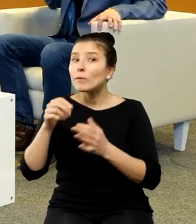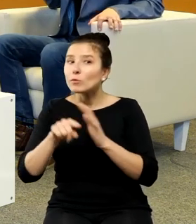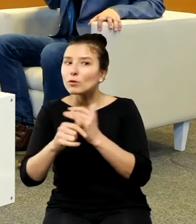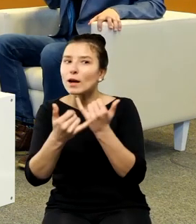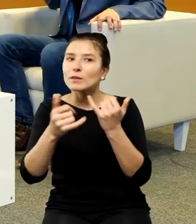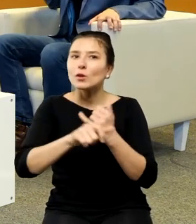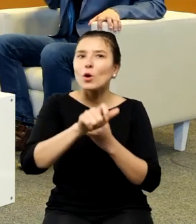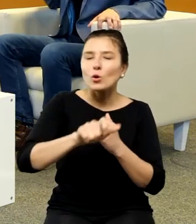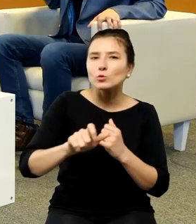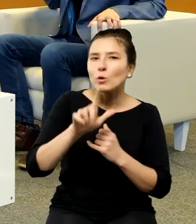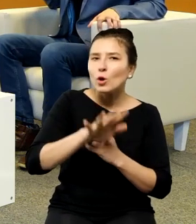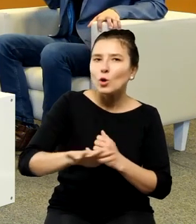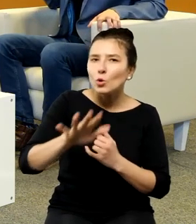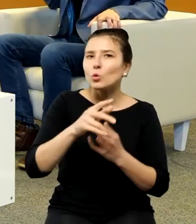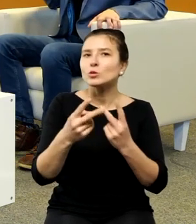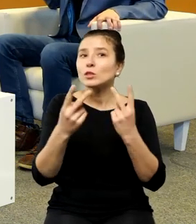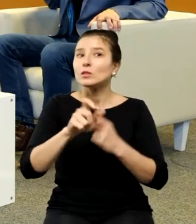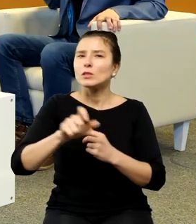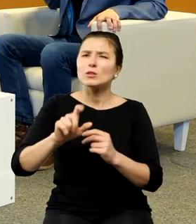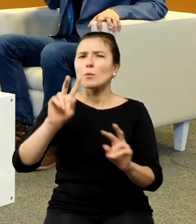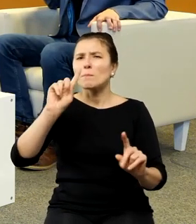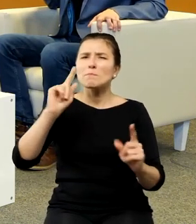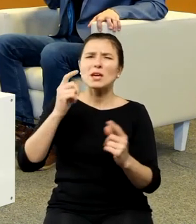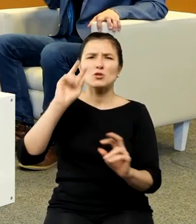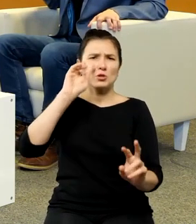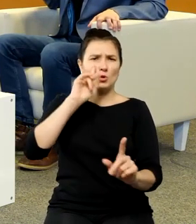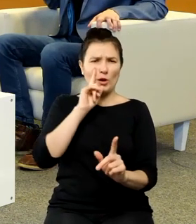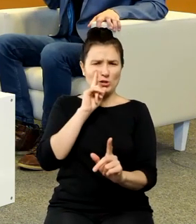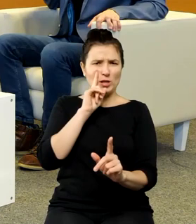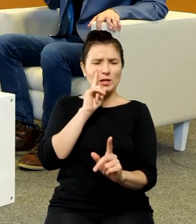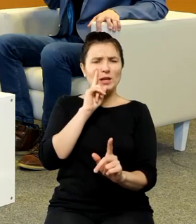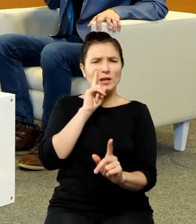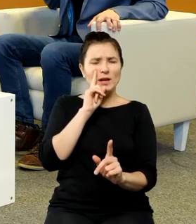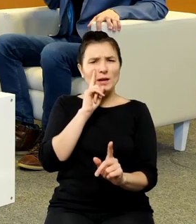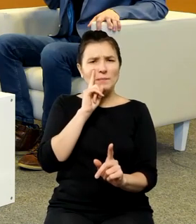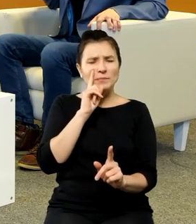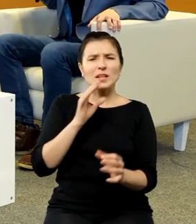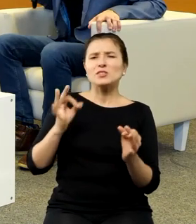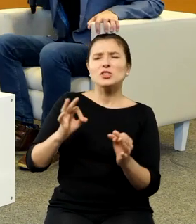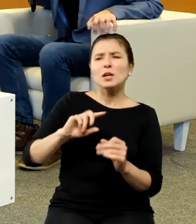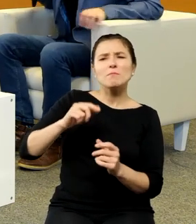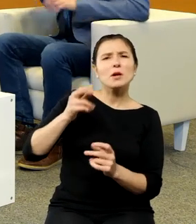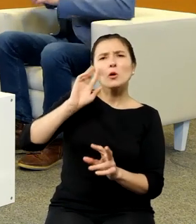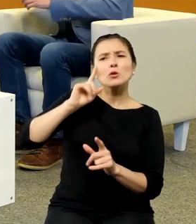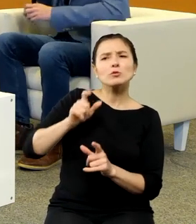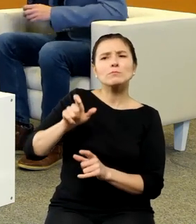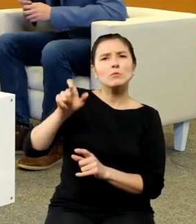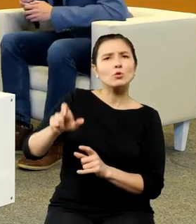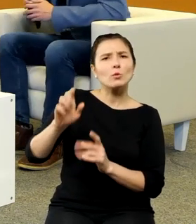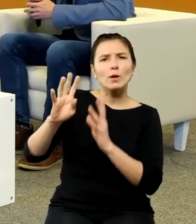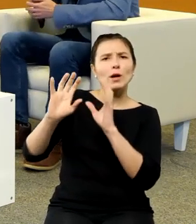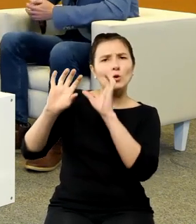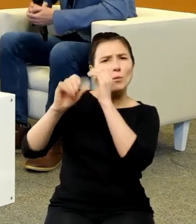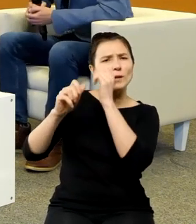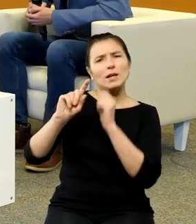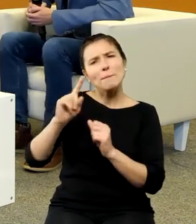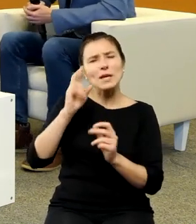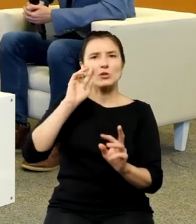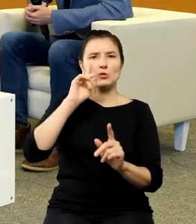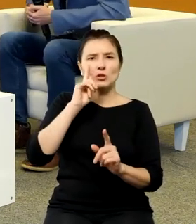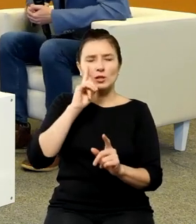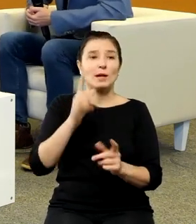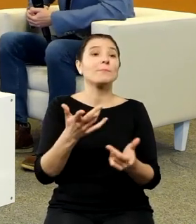jakie jest to pierwsze skojarzenie, o co pytają, z czym nam się dzisiaj kojarzy Kopernik? To może od pana redaktora bym zaczął. Dobrze, to ja